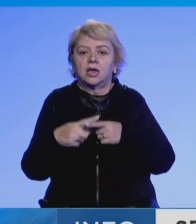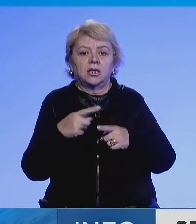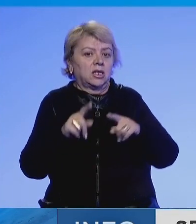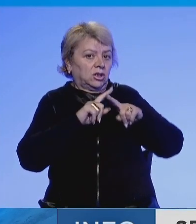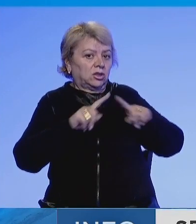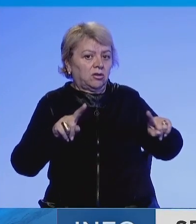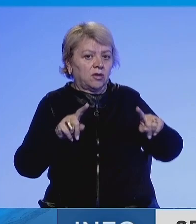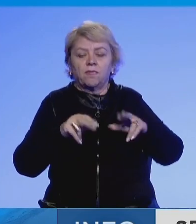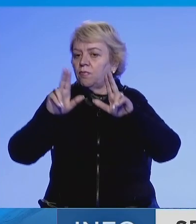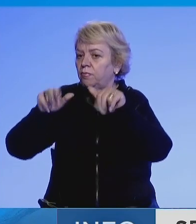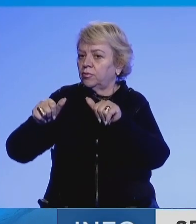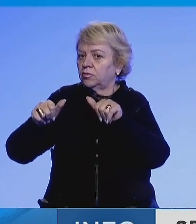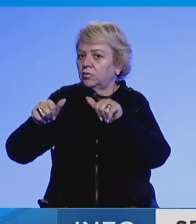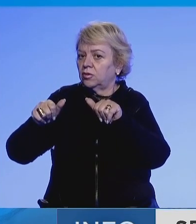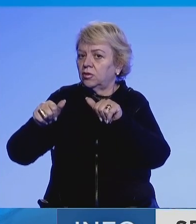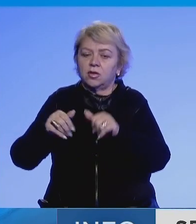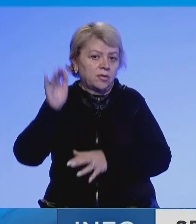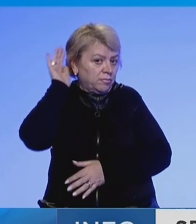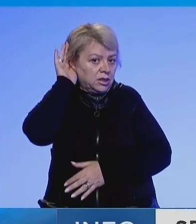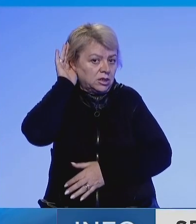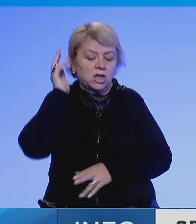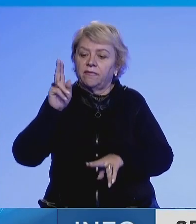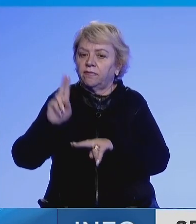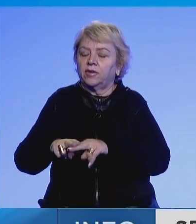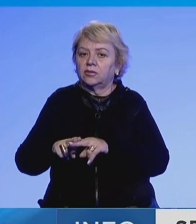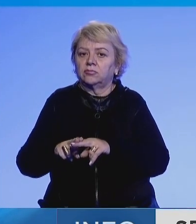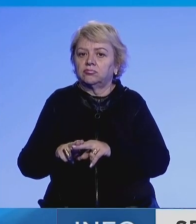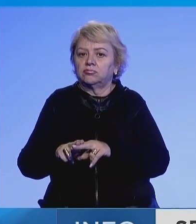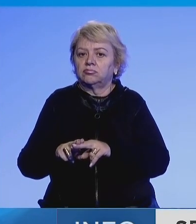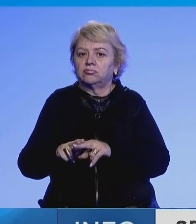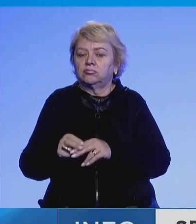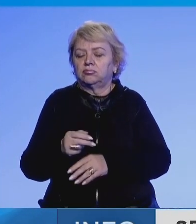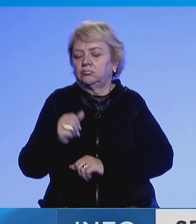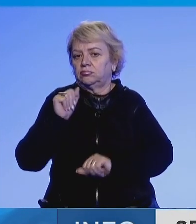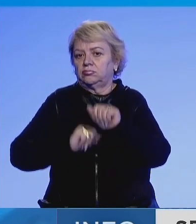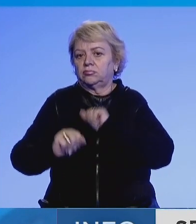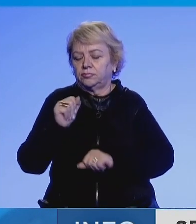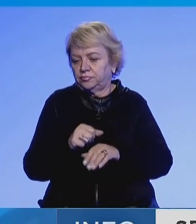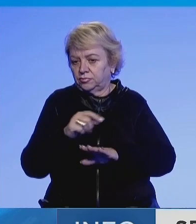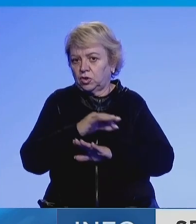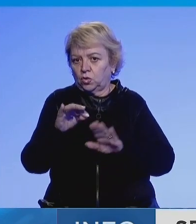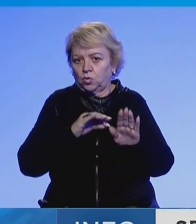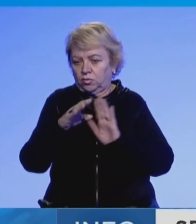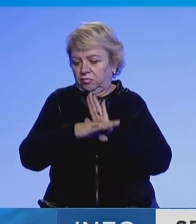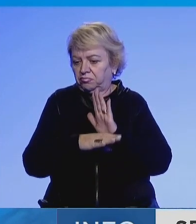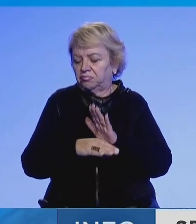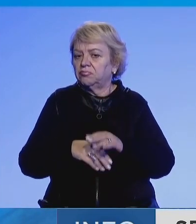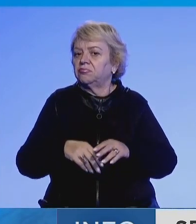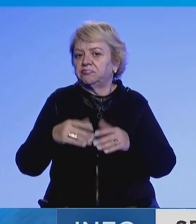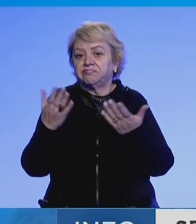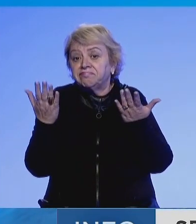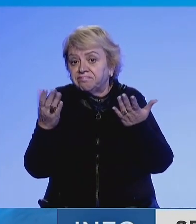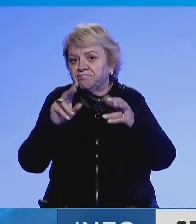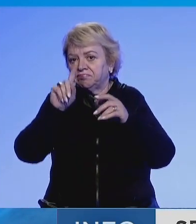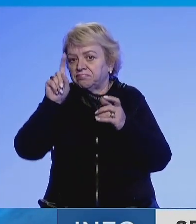tjera duke i dhe në mundësi ministris që të vendosë për masat mbrojtse. Ky leqt nuk është për vane demokratike, këtë leqt nashta